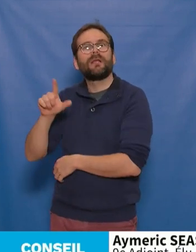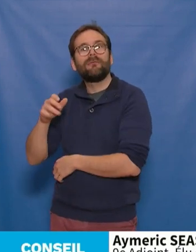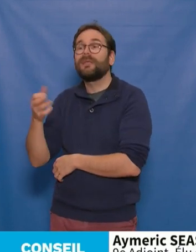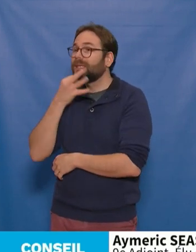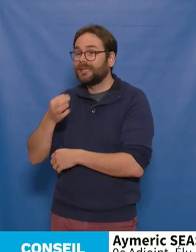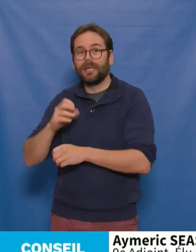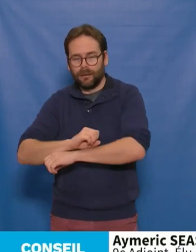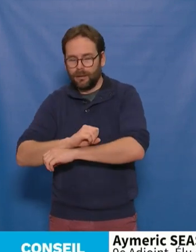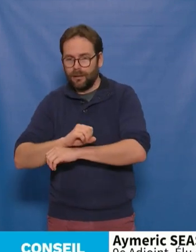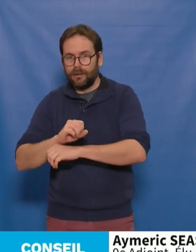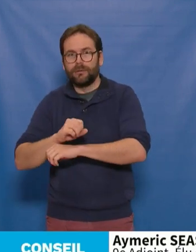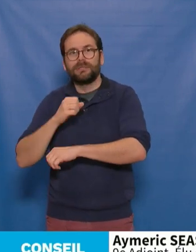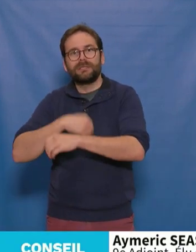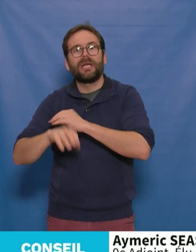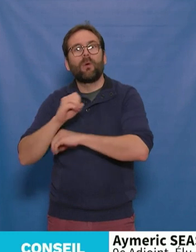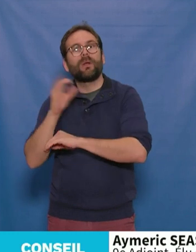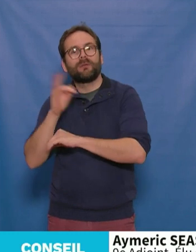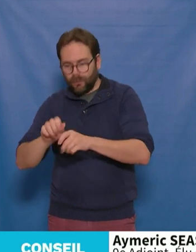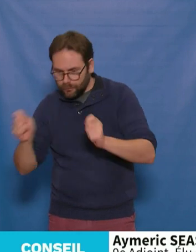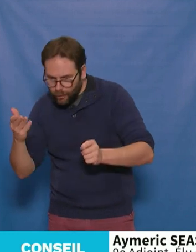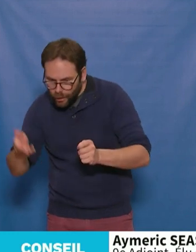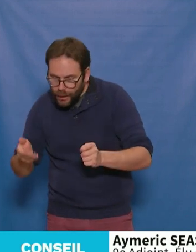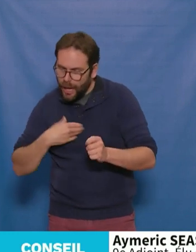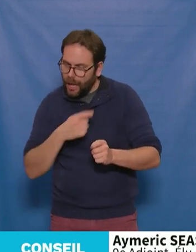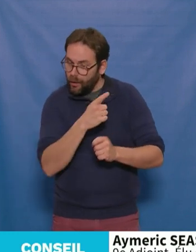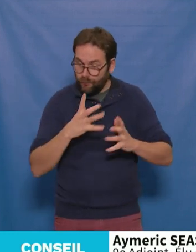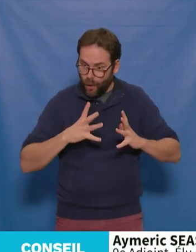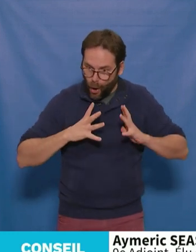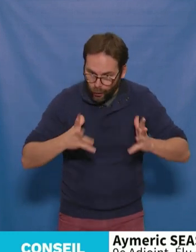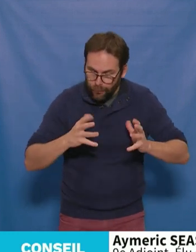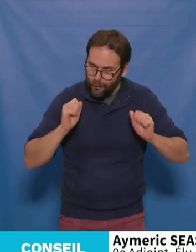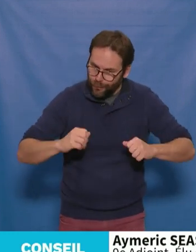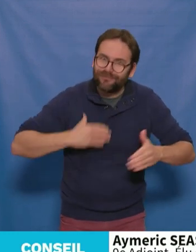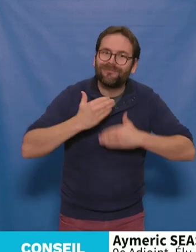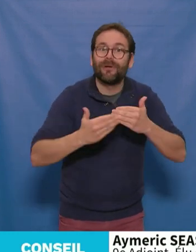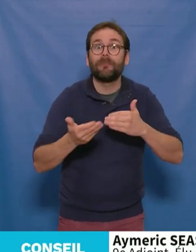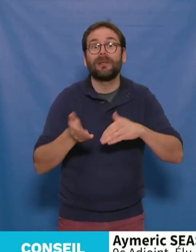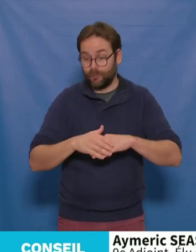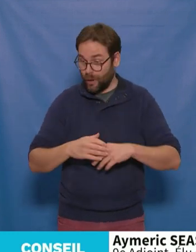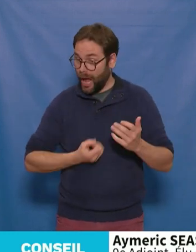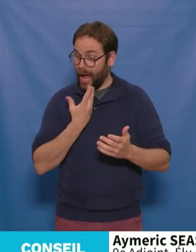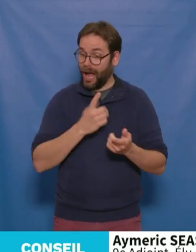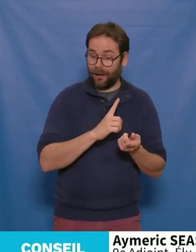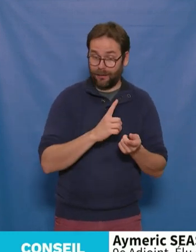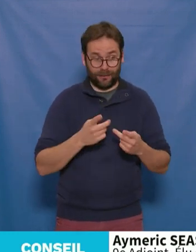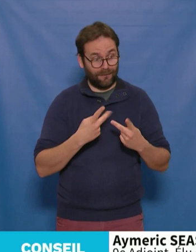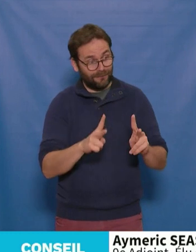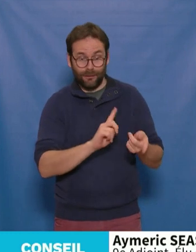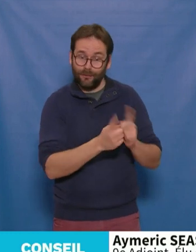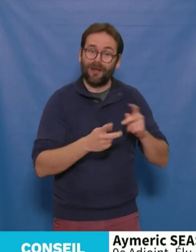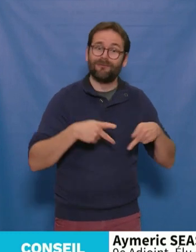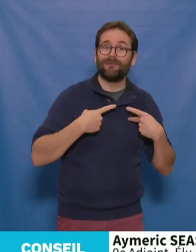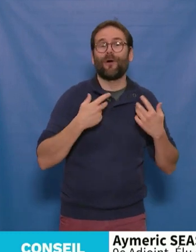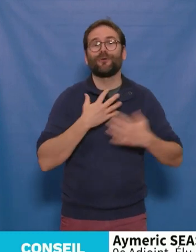France comme prompte à l'engouement avant de rappeler que l'art rend une ville vivante et joyeuse. C'est cet engouement